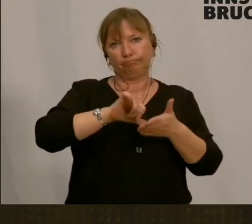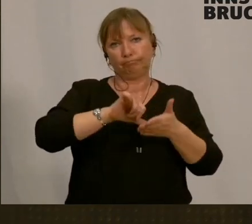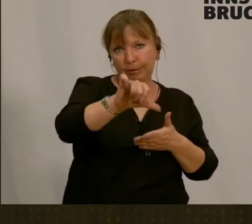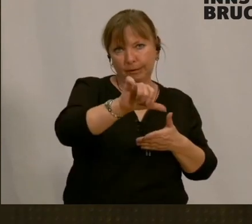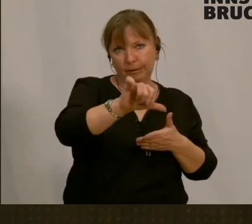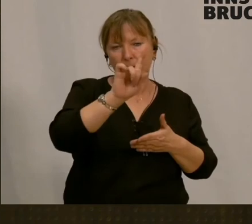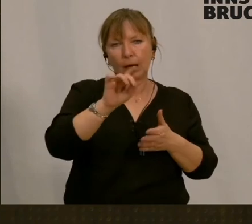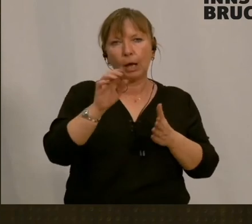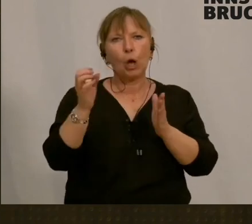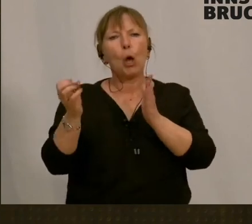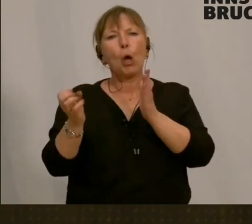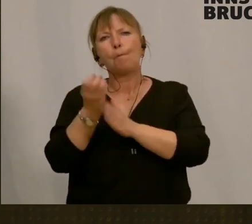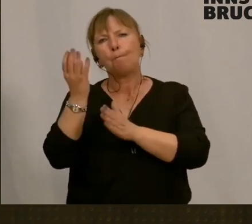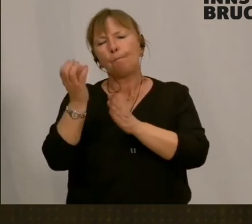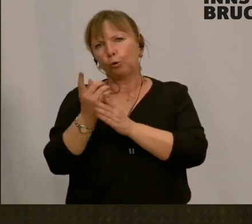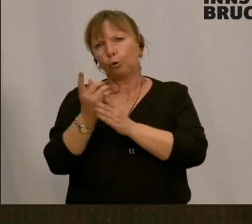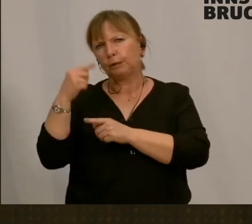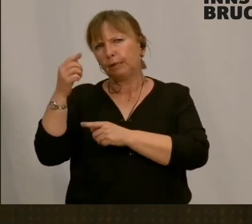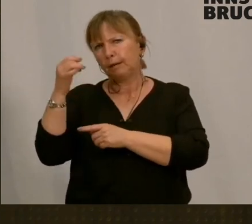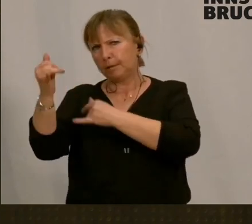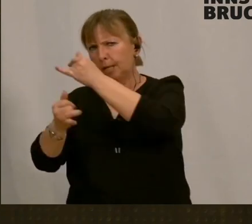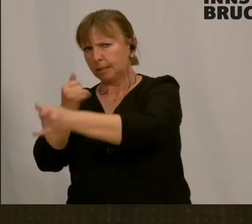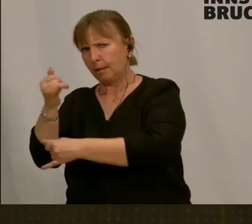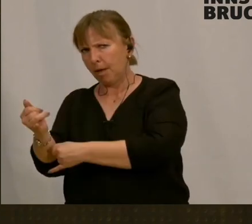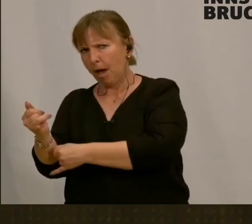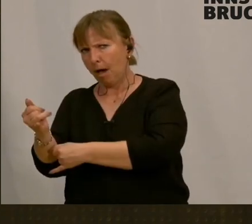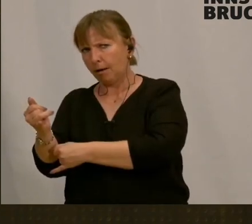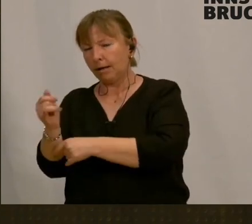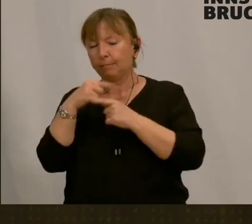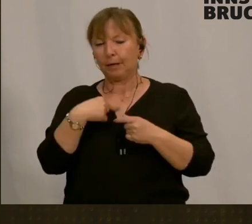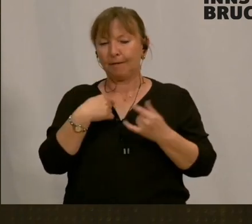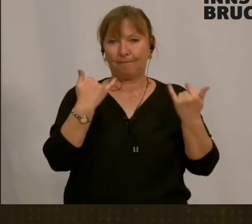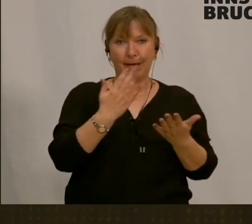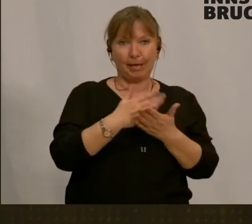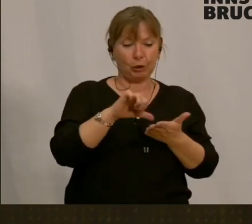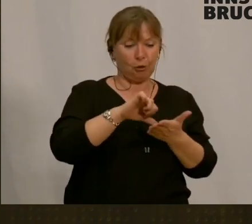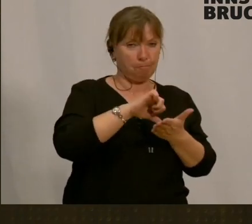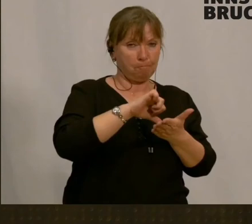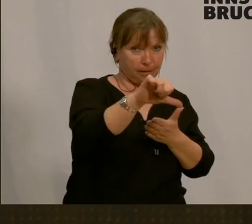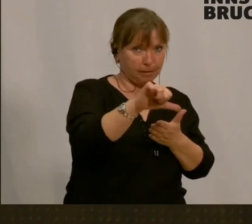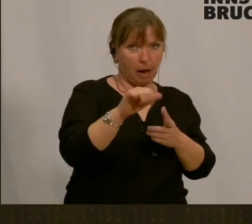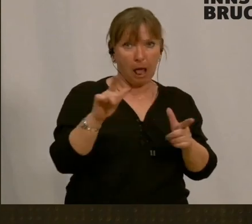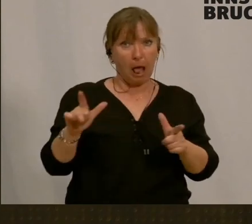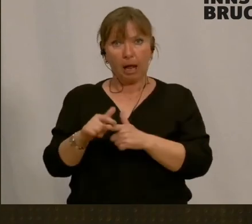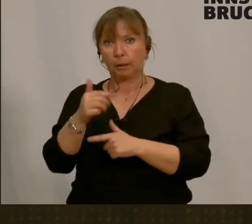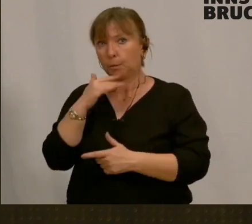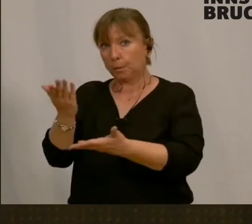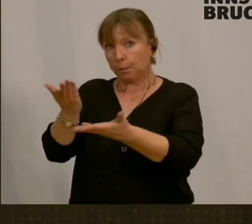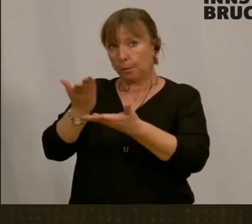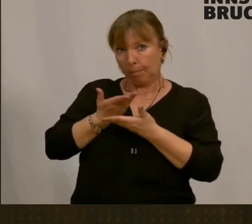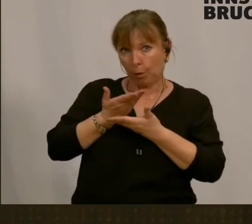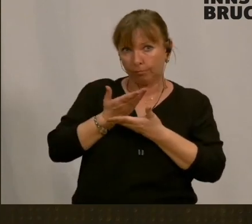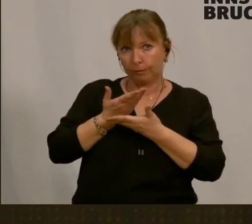Produziert ist im nächsten Jahr drauf worden. Das heißt, wir bezahlen jetzt schon Geld für keine erbrachte Leistung. Für das